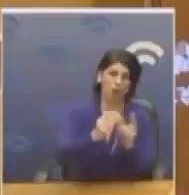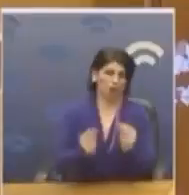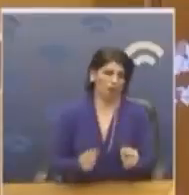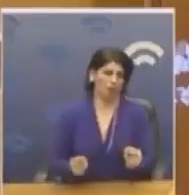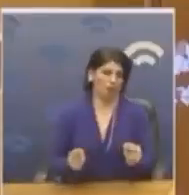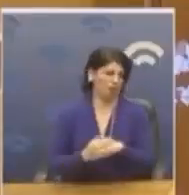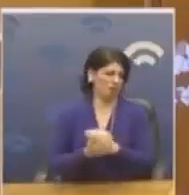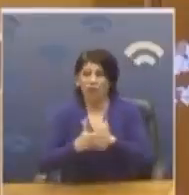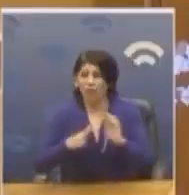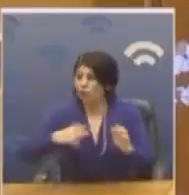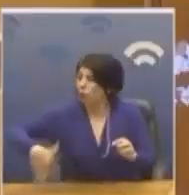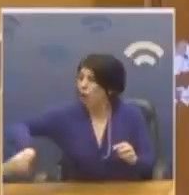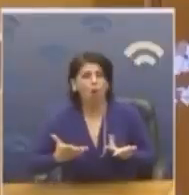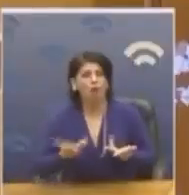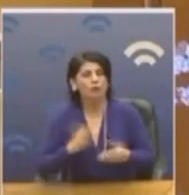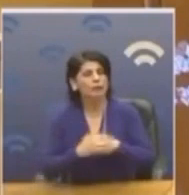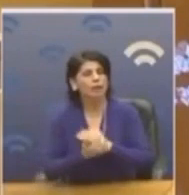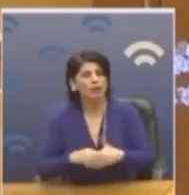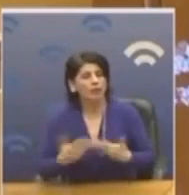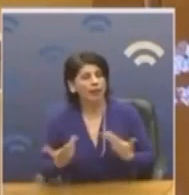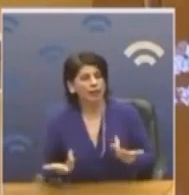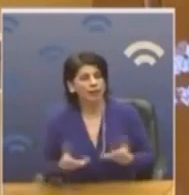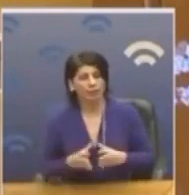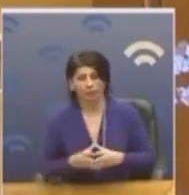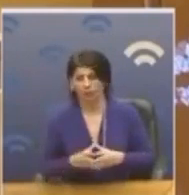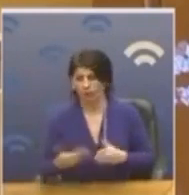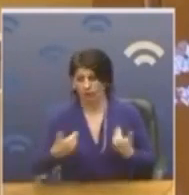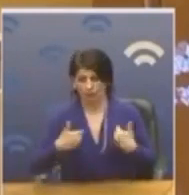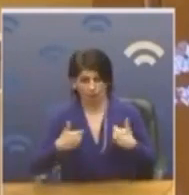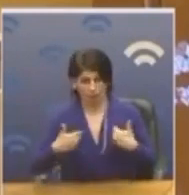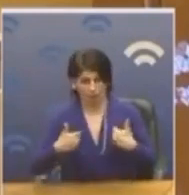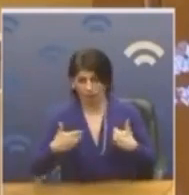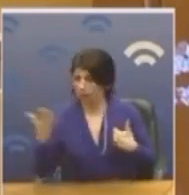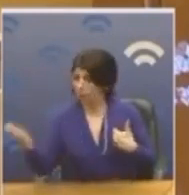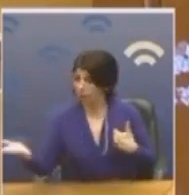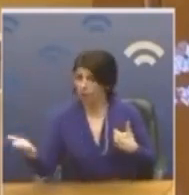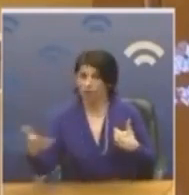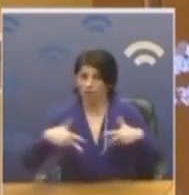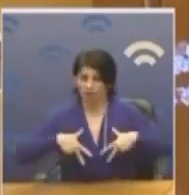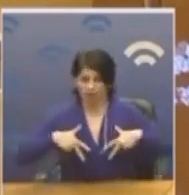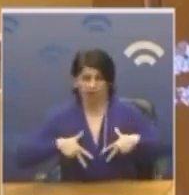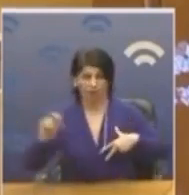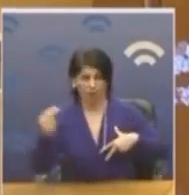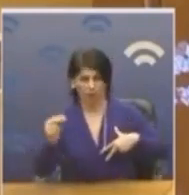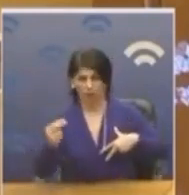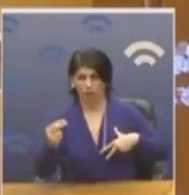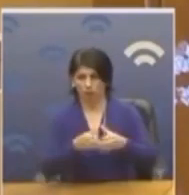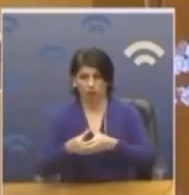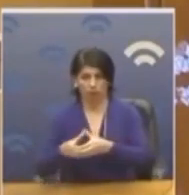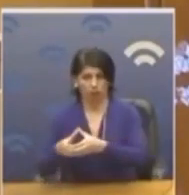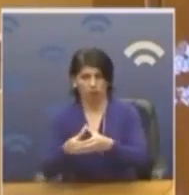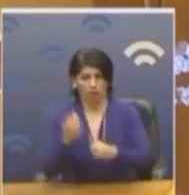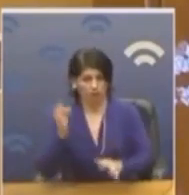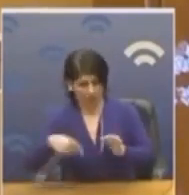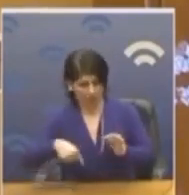προβλέψουμε Αυτό που ενδιαφέρει το λαό Είναι από εμάς Από εσάς Από την κυβέρνηση Από τους βουλευτές Από τα κόμματα Σε μια